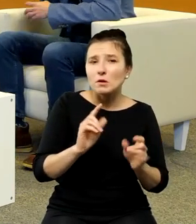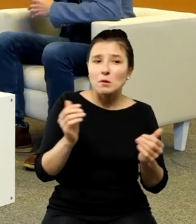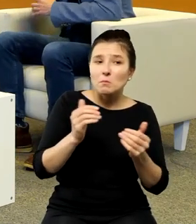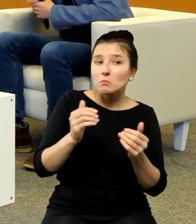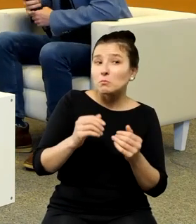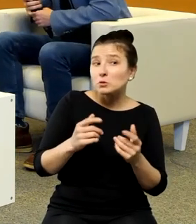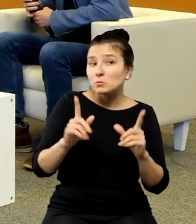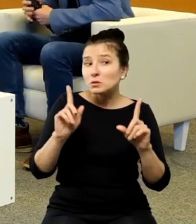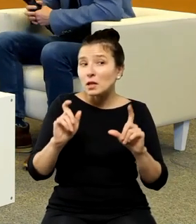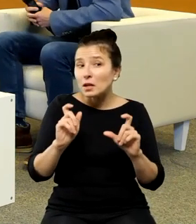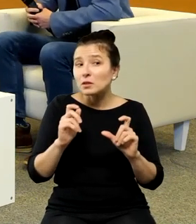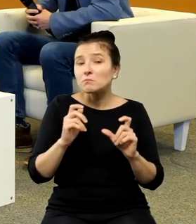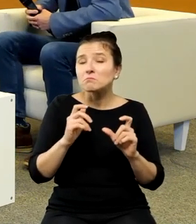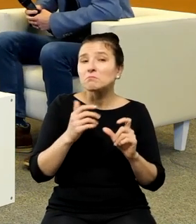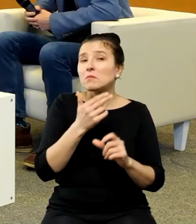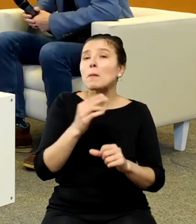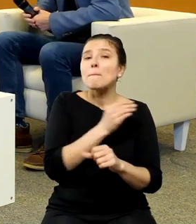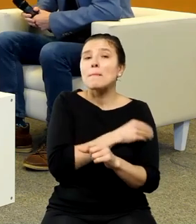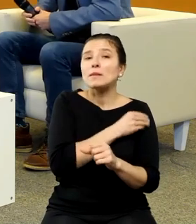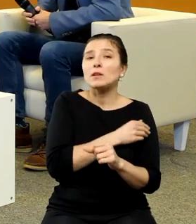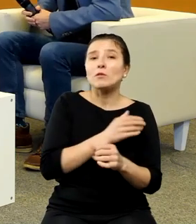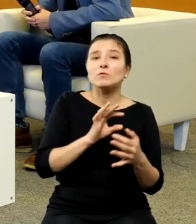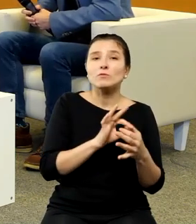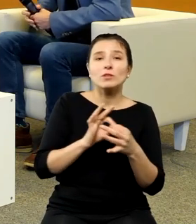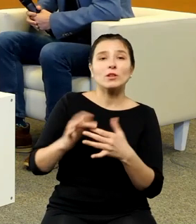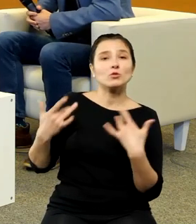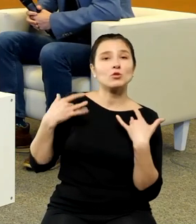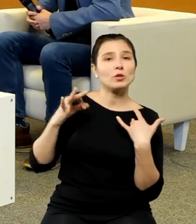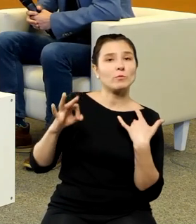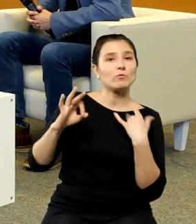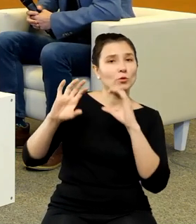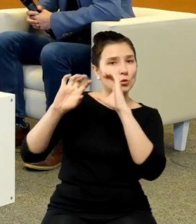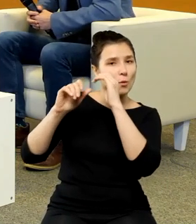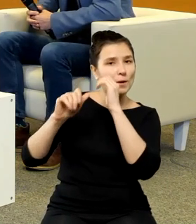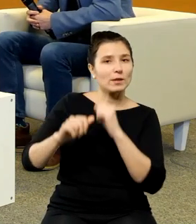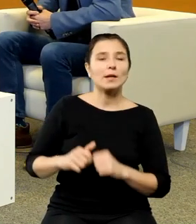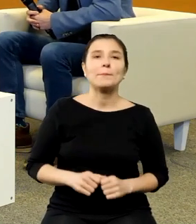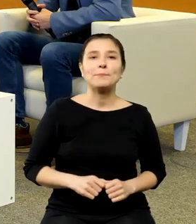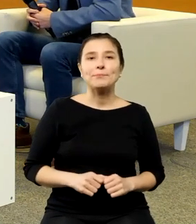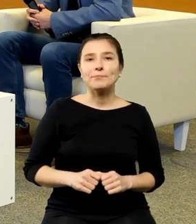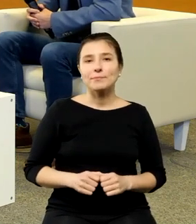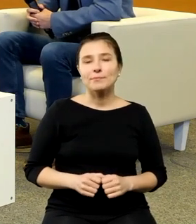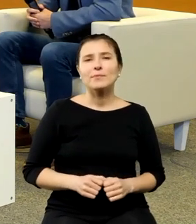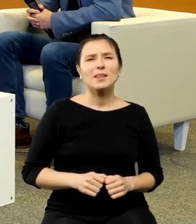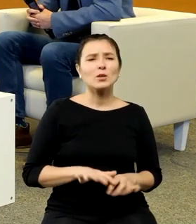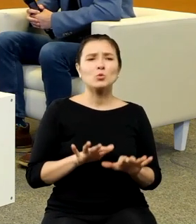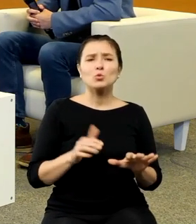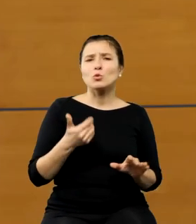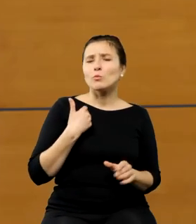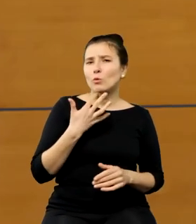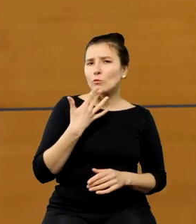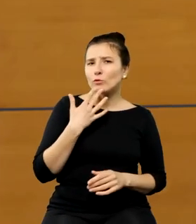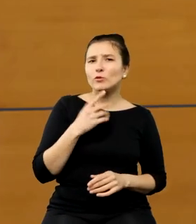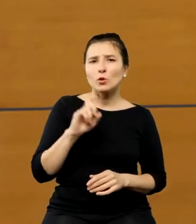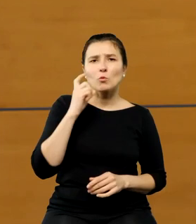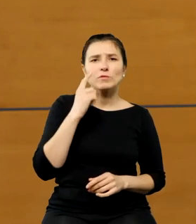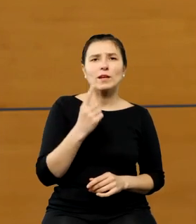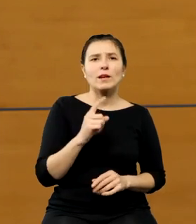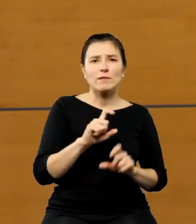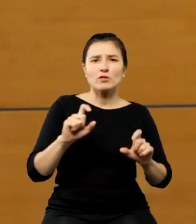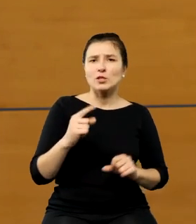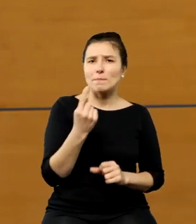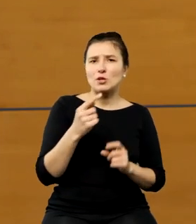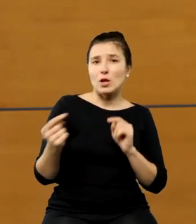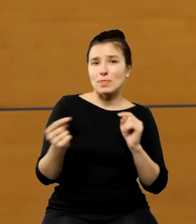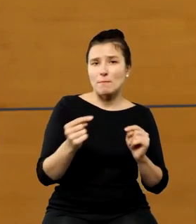Mikołaja Kopernika. To znaczy ja tutaj o źródłach już sporo było mówione, zwłaszcza podczas pierwszej debaty, natomiast ponieważ